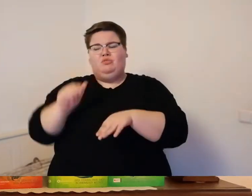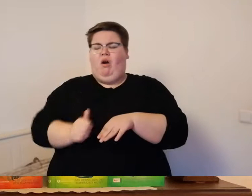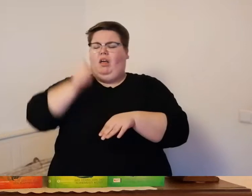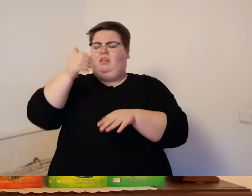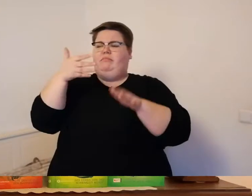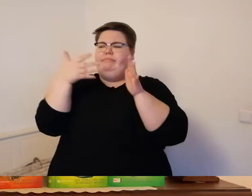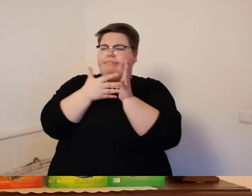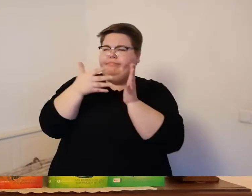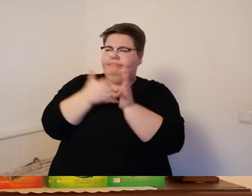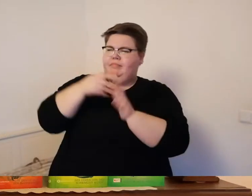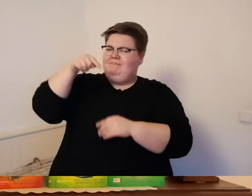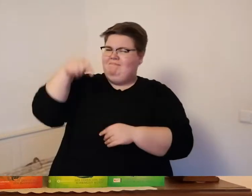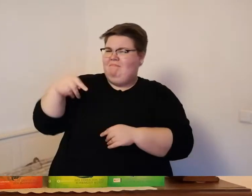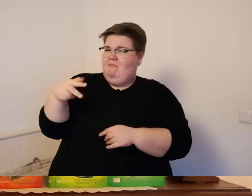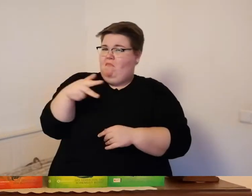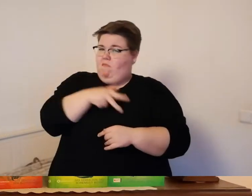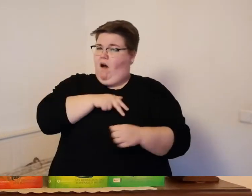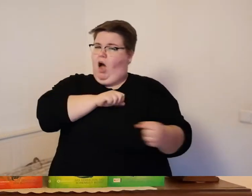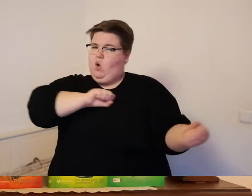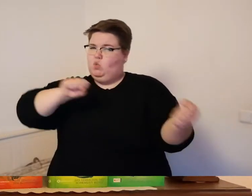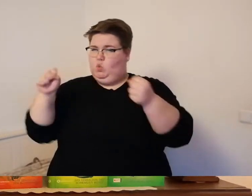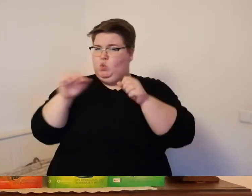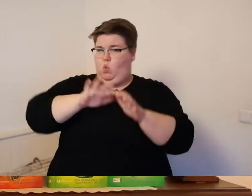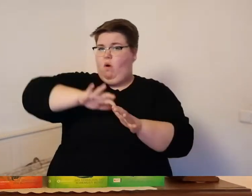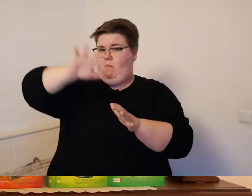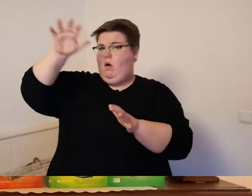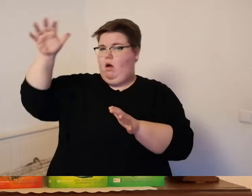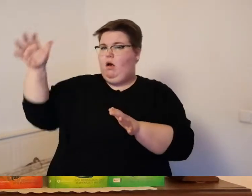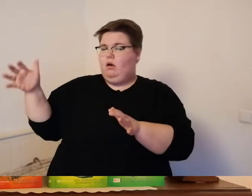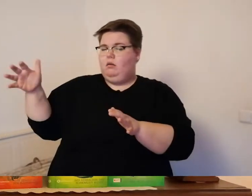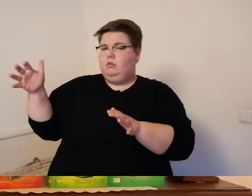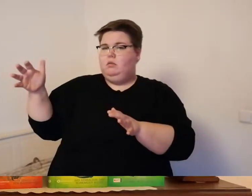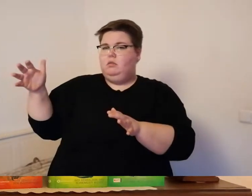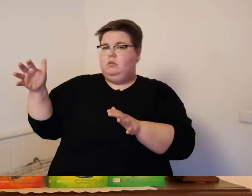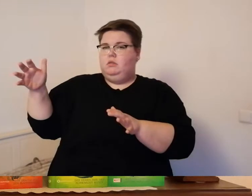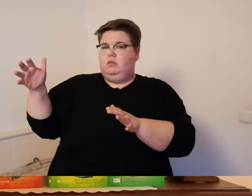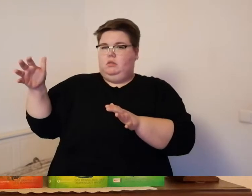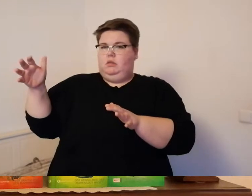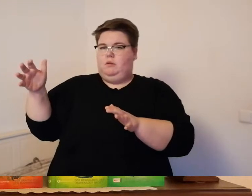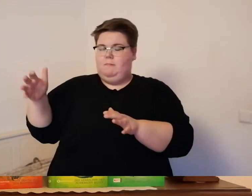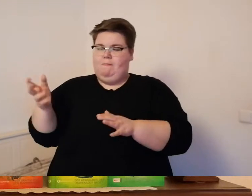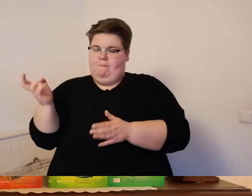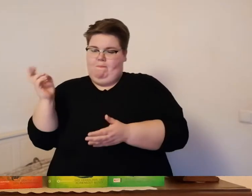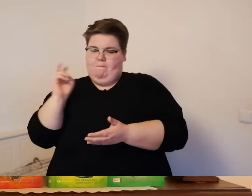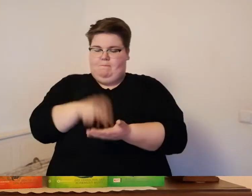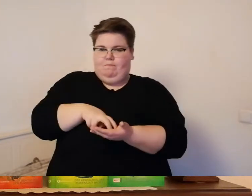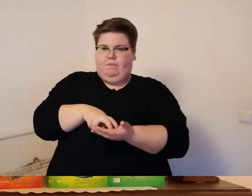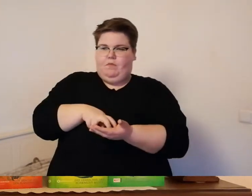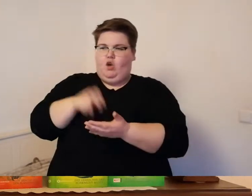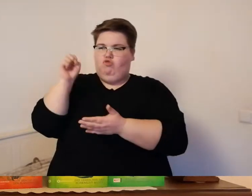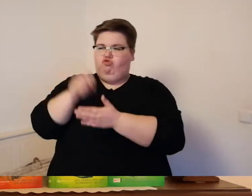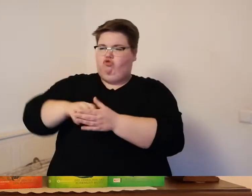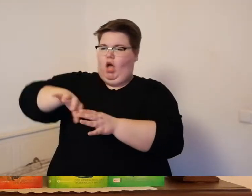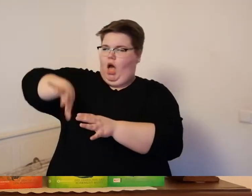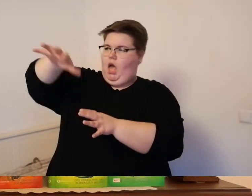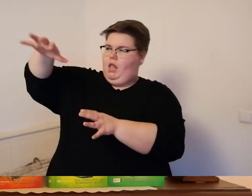herausfinden ob das amulett ihn tatsächlich auf die spitze des sturmbergs gebracht hatte er stand auf und ging um eine